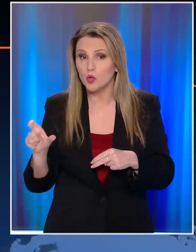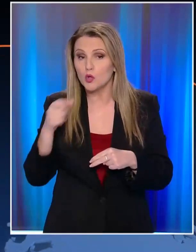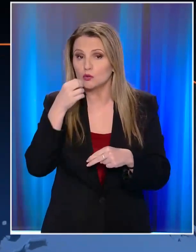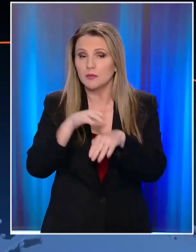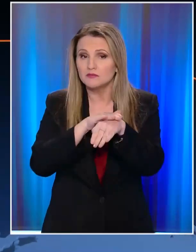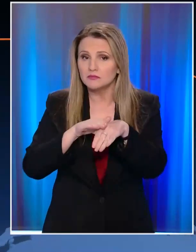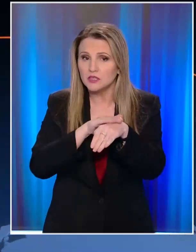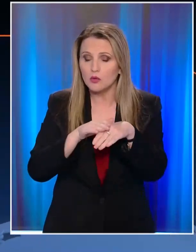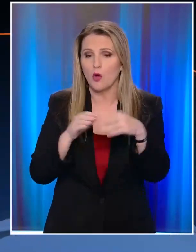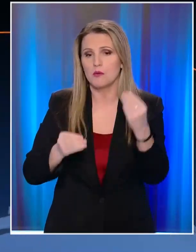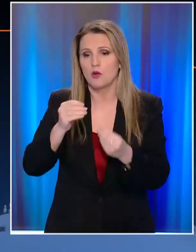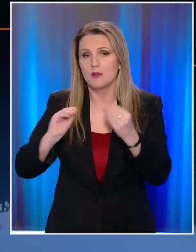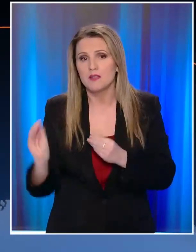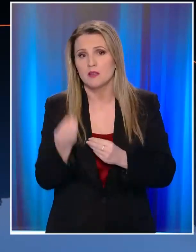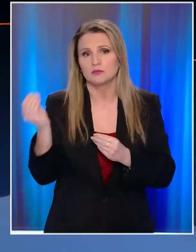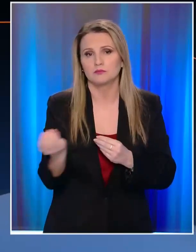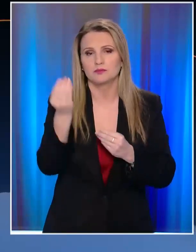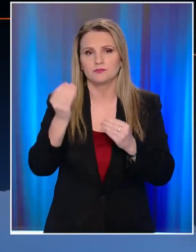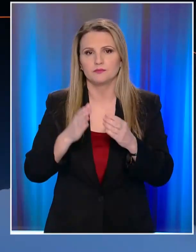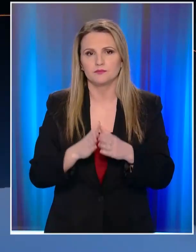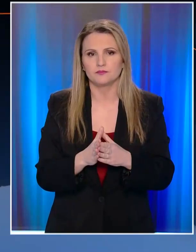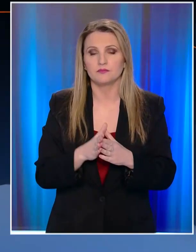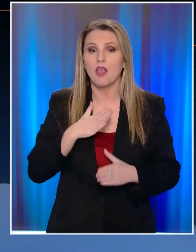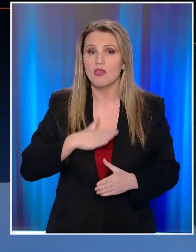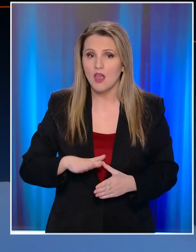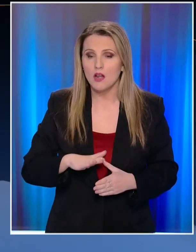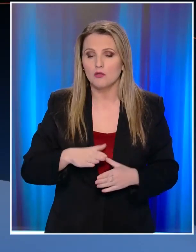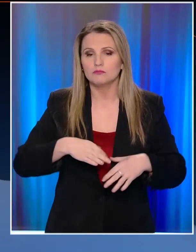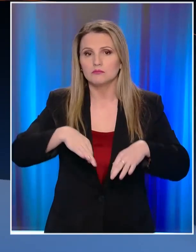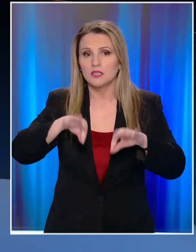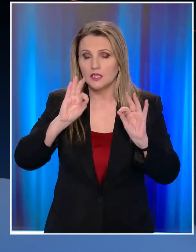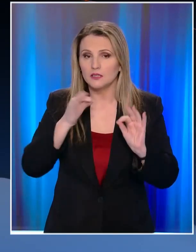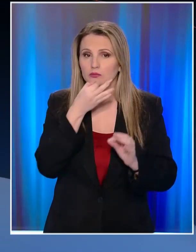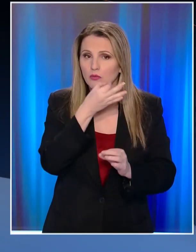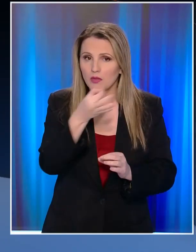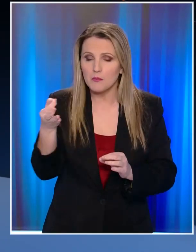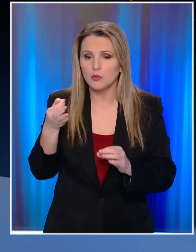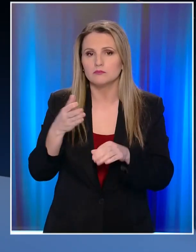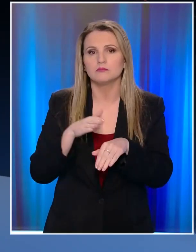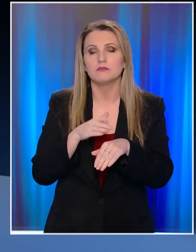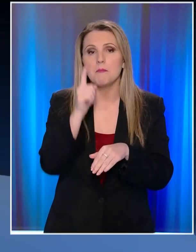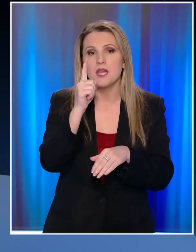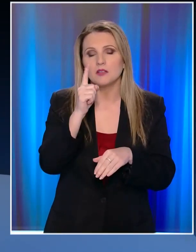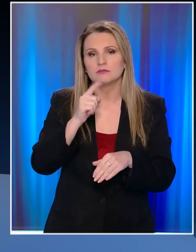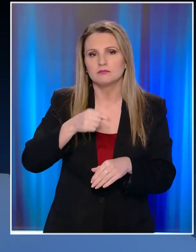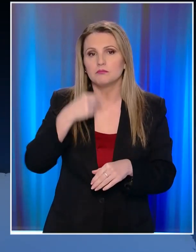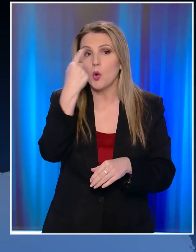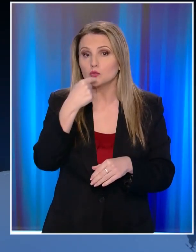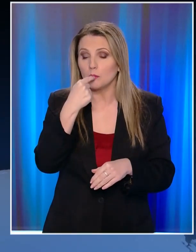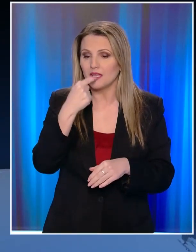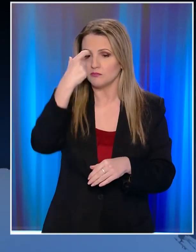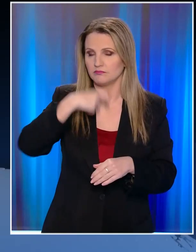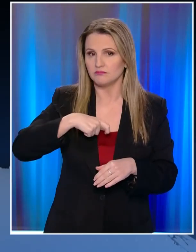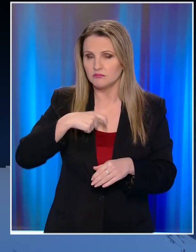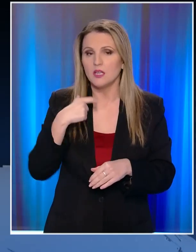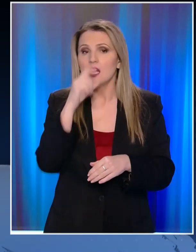συγνώμη για τα προβλήματα που δημιουργήθηκαν. Θέλω να ξεκινήσω ζητώντας μια προσωπική